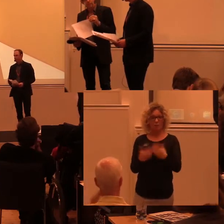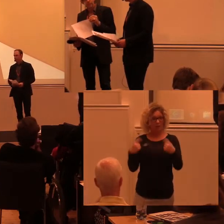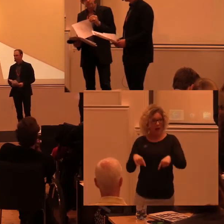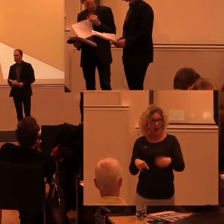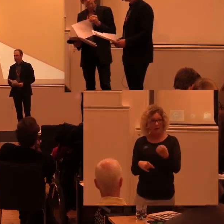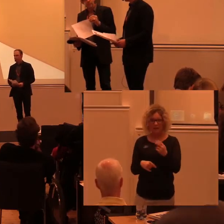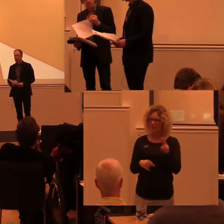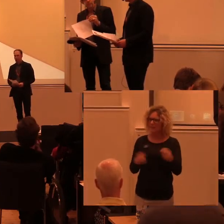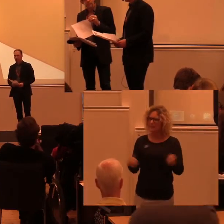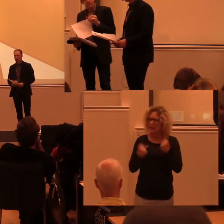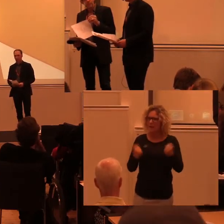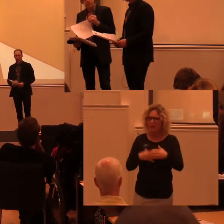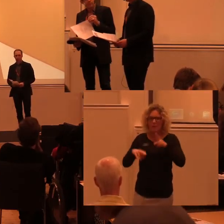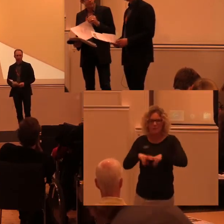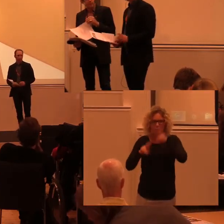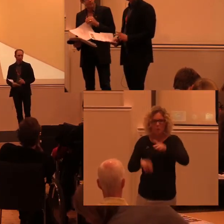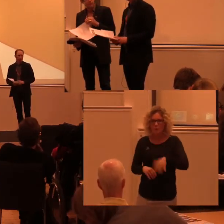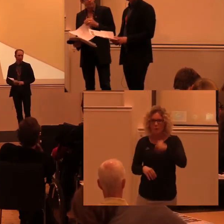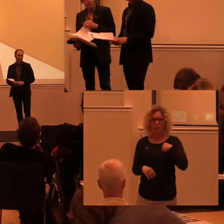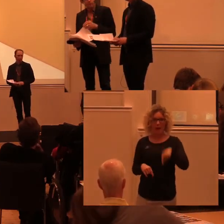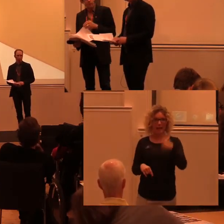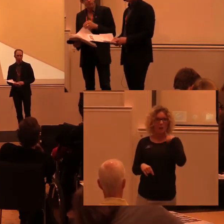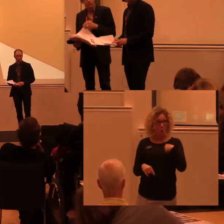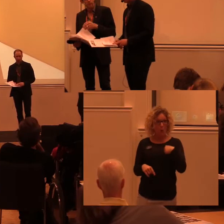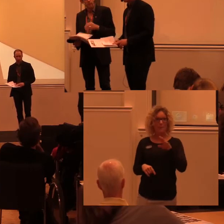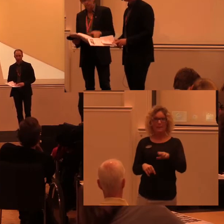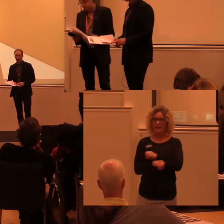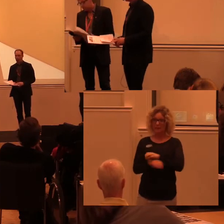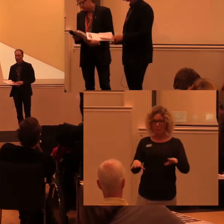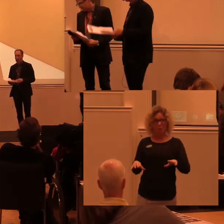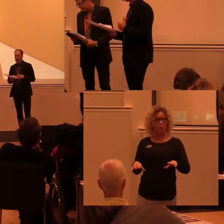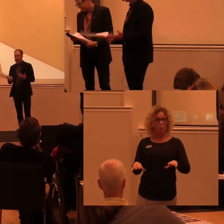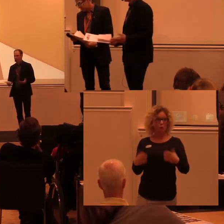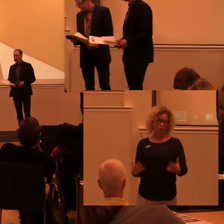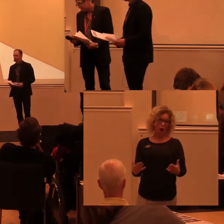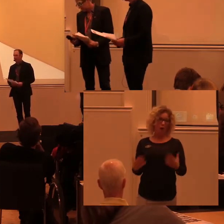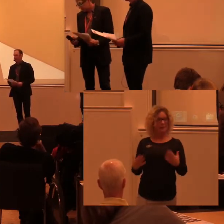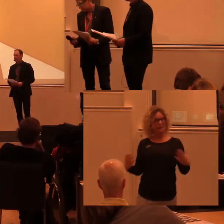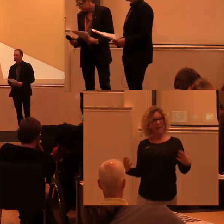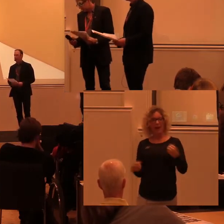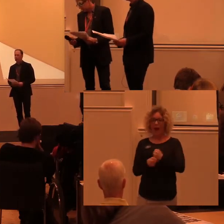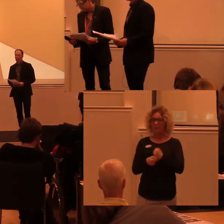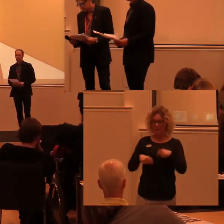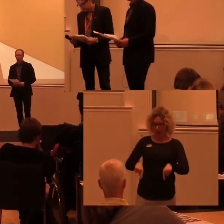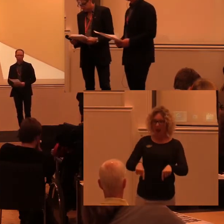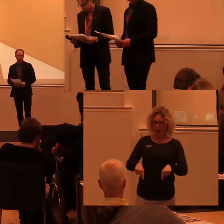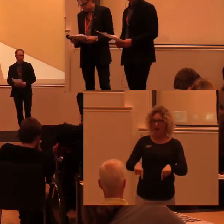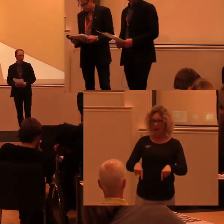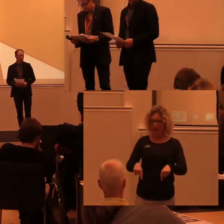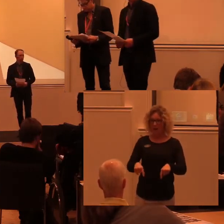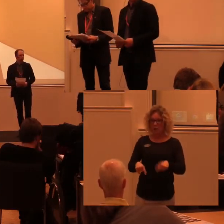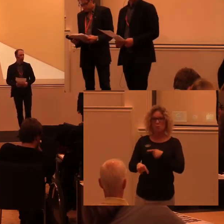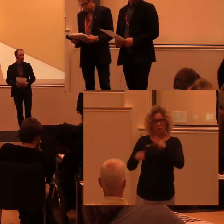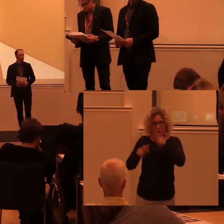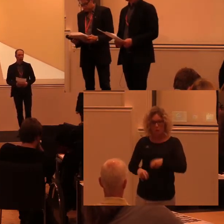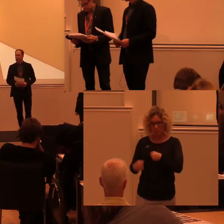arbetsplats, forskningsmiljö. Jag var här igår på CERTECH informerar deras, där de presenterar sitt arbete och en stor del av forskningen